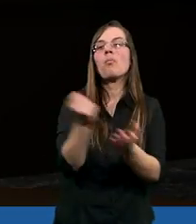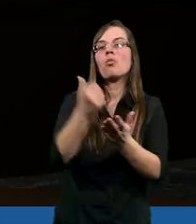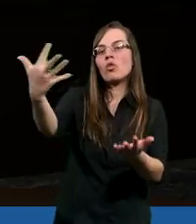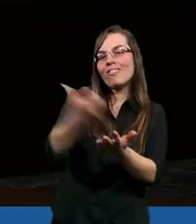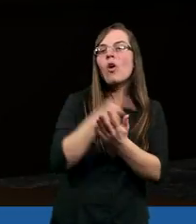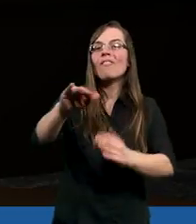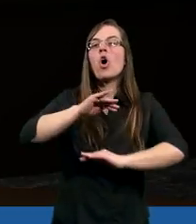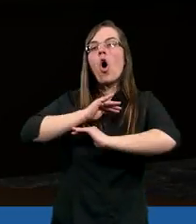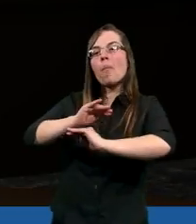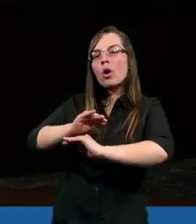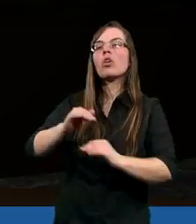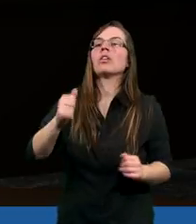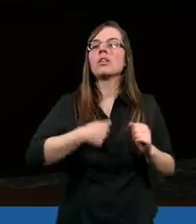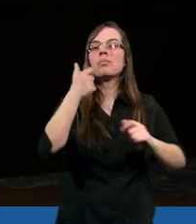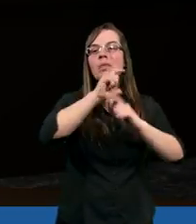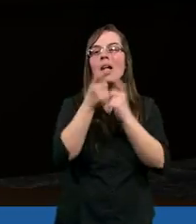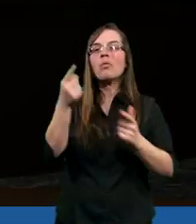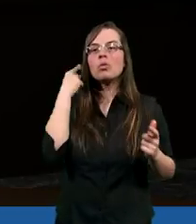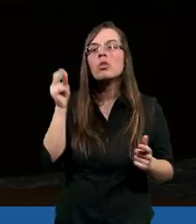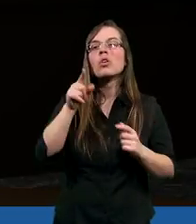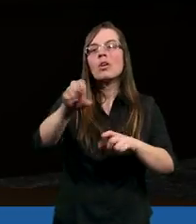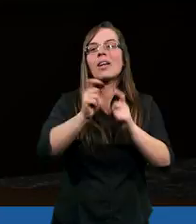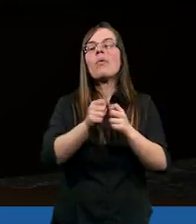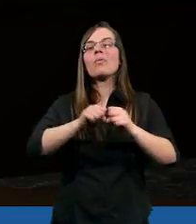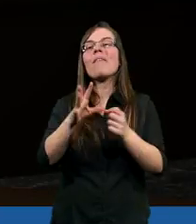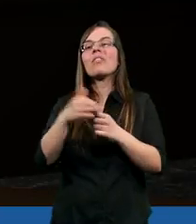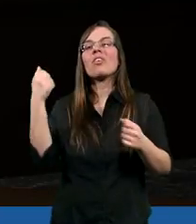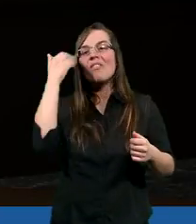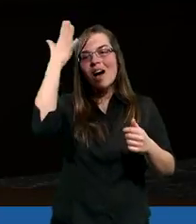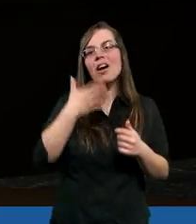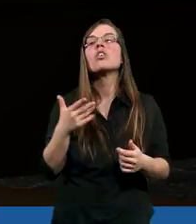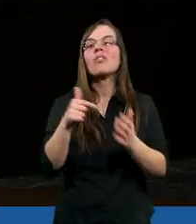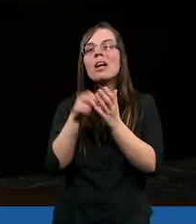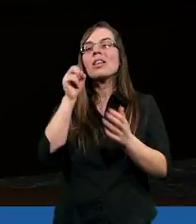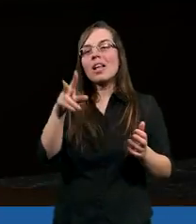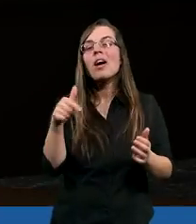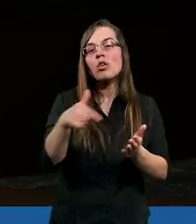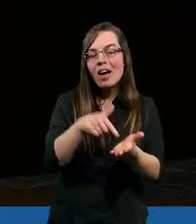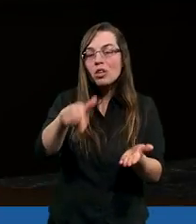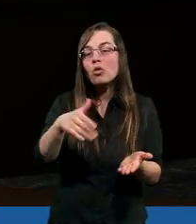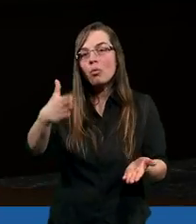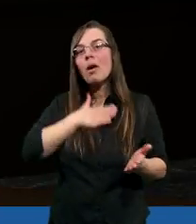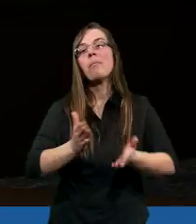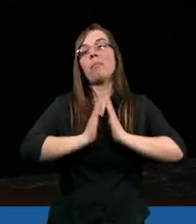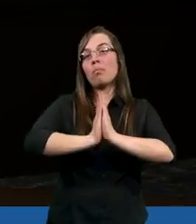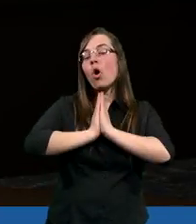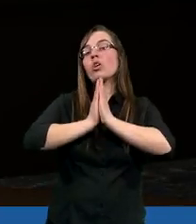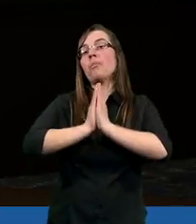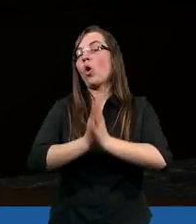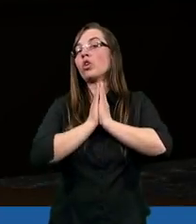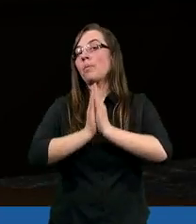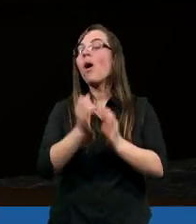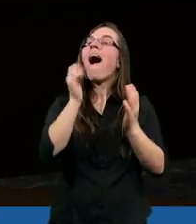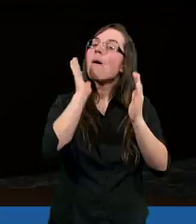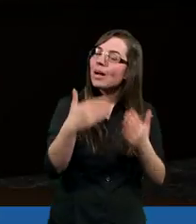ją wziąć w obronę, żeby w końcu nie przyszła i nie uderzyła mnie w twarz. Dlatego właśnie mamy to tutaj, proście, a będzie